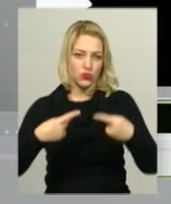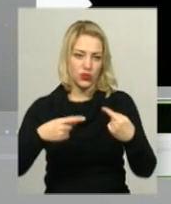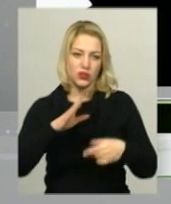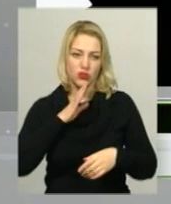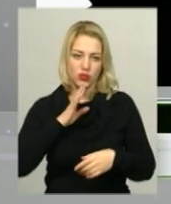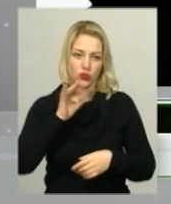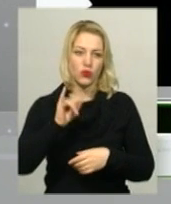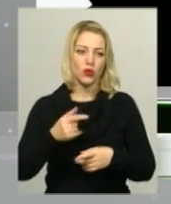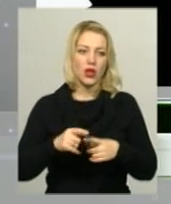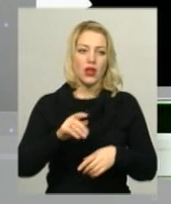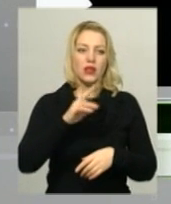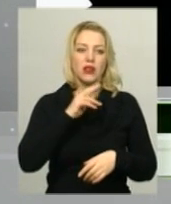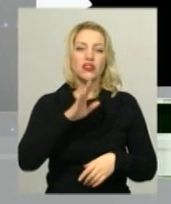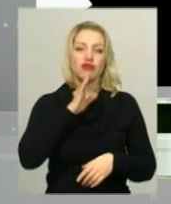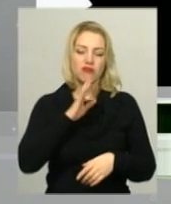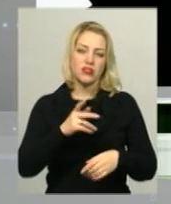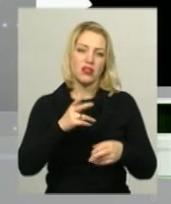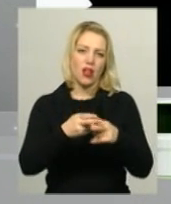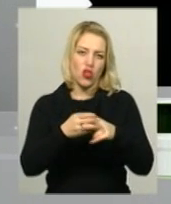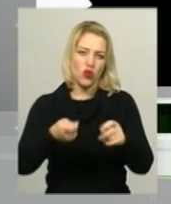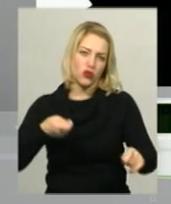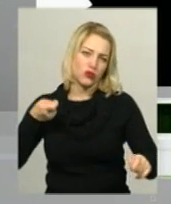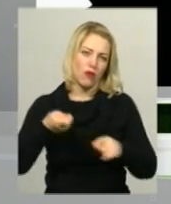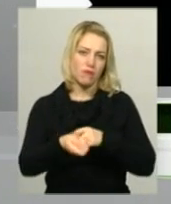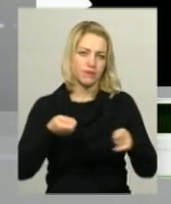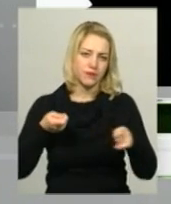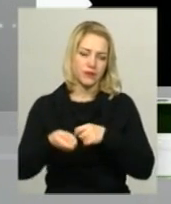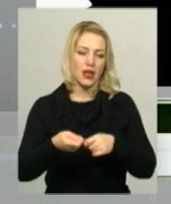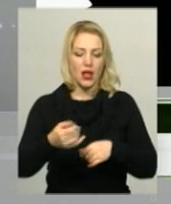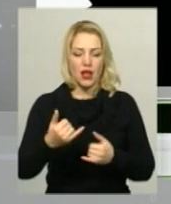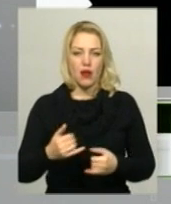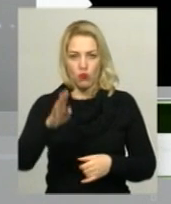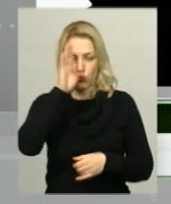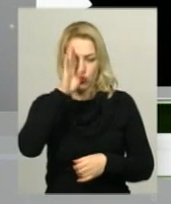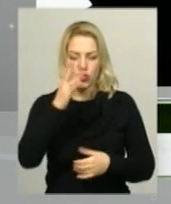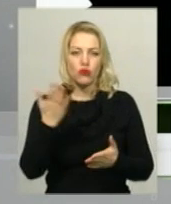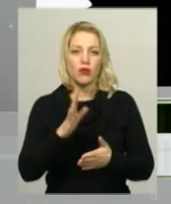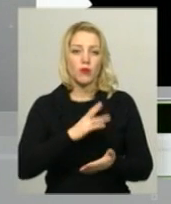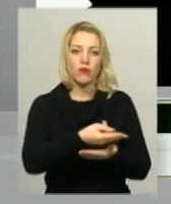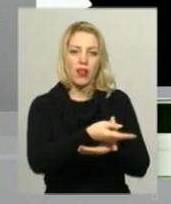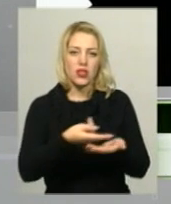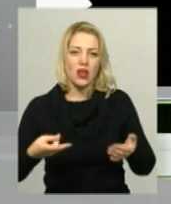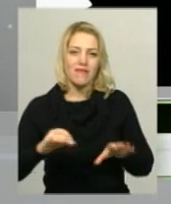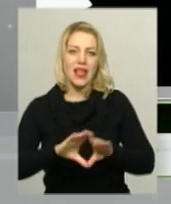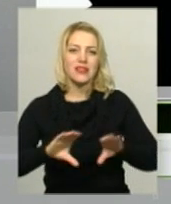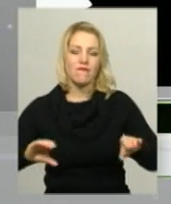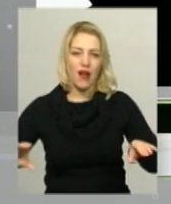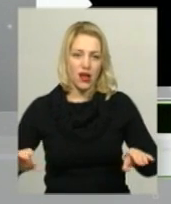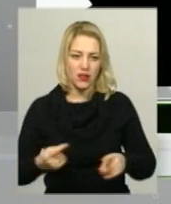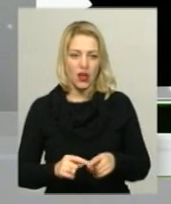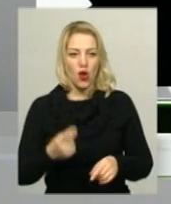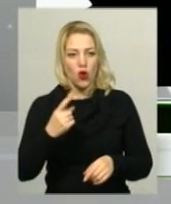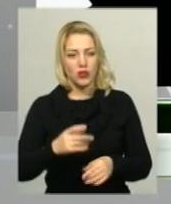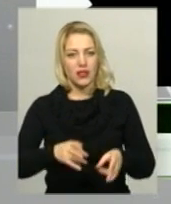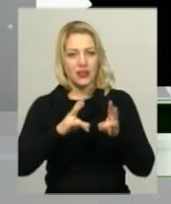взяла на кухні ножа і завдала співмешканцю, який лежав на дивані у кімнаті, два удари. Один завдала у трави плече,